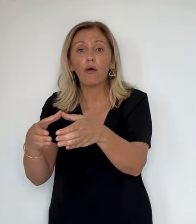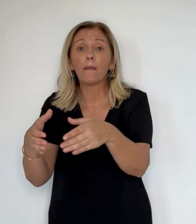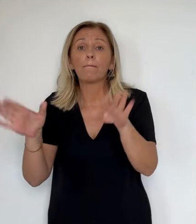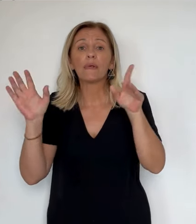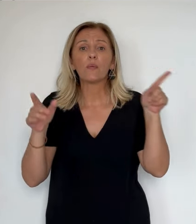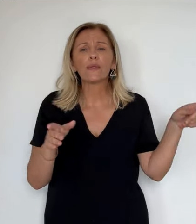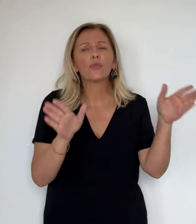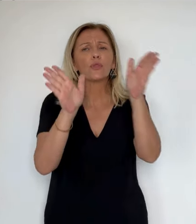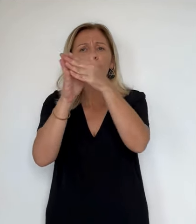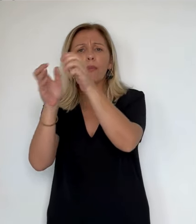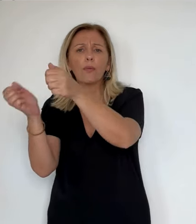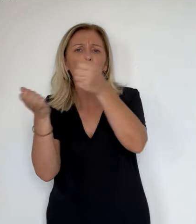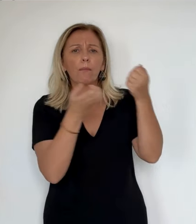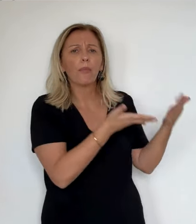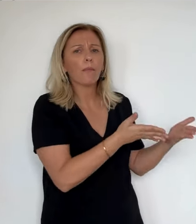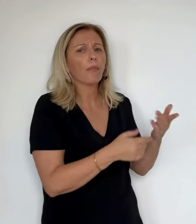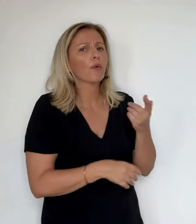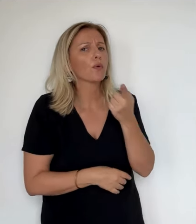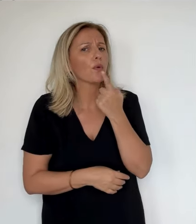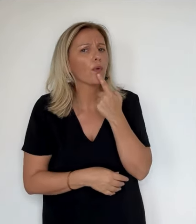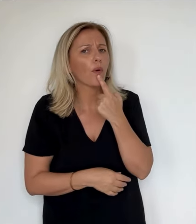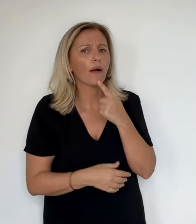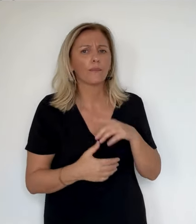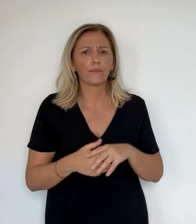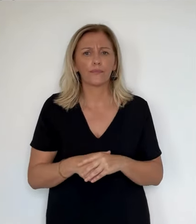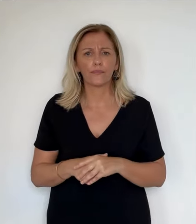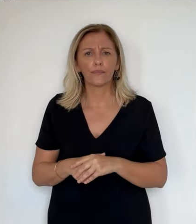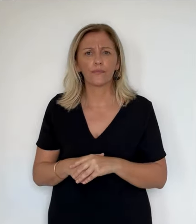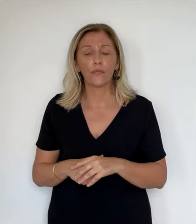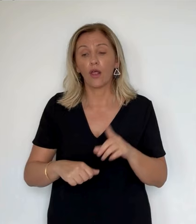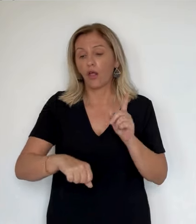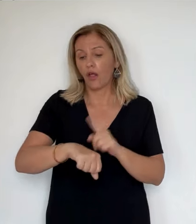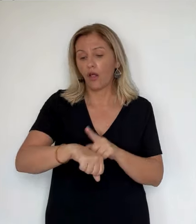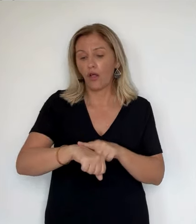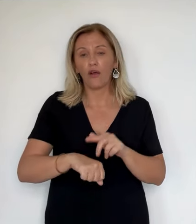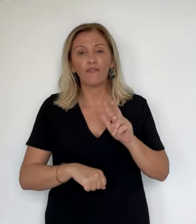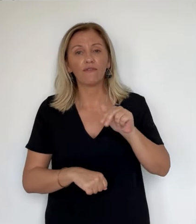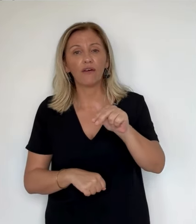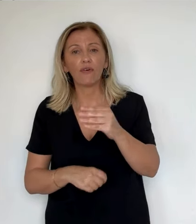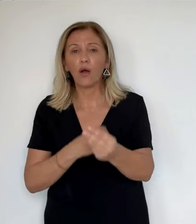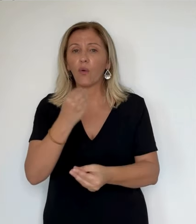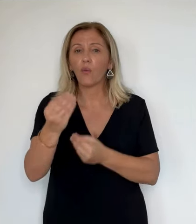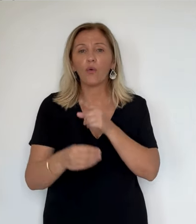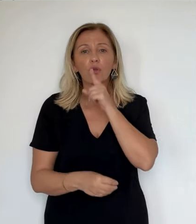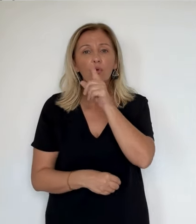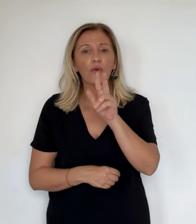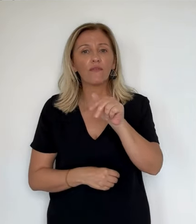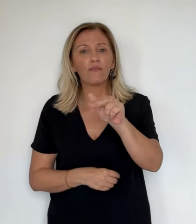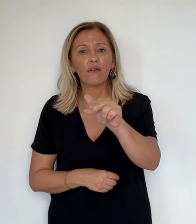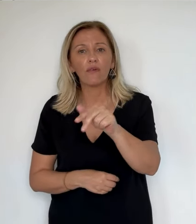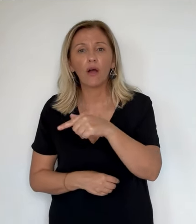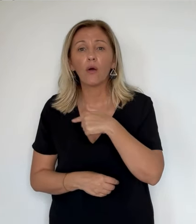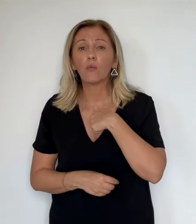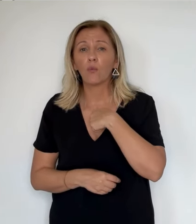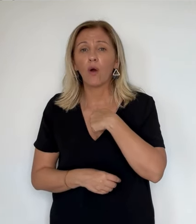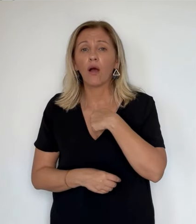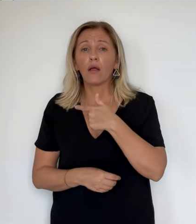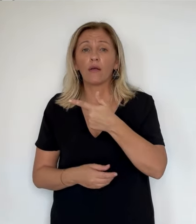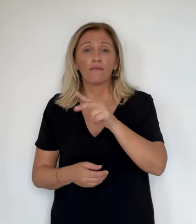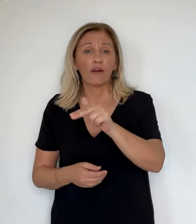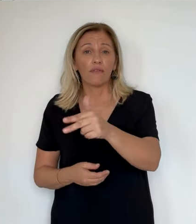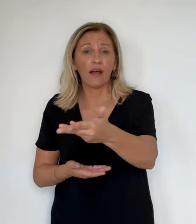heures, pour pouvoir avoir cet échange, et de cet échange, d'amener une position politique, collective,